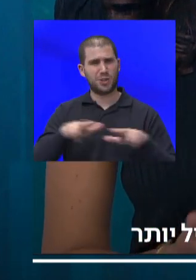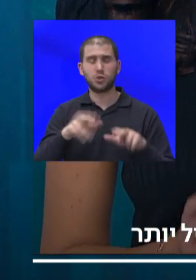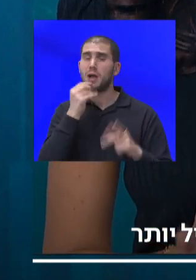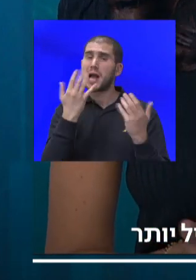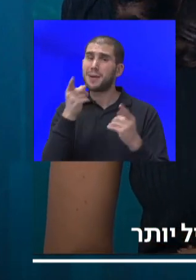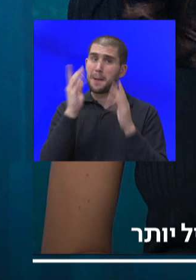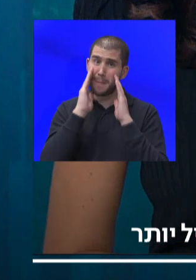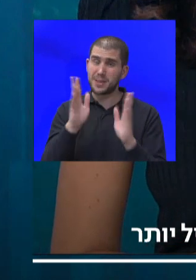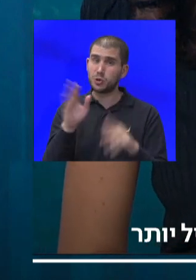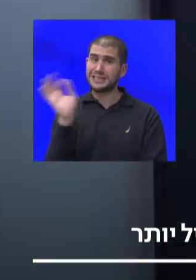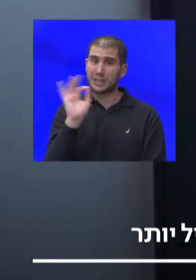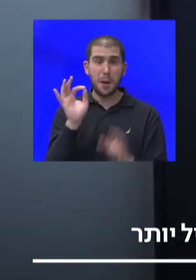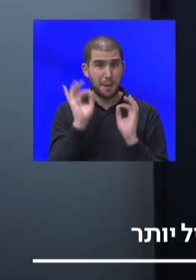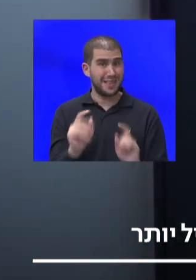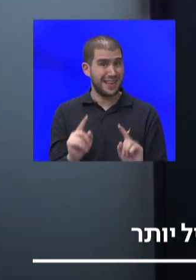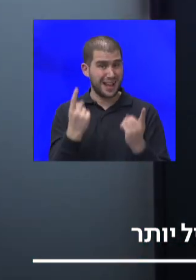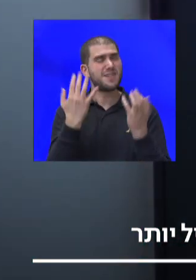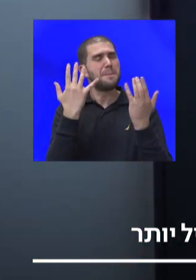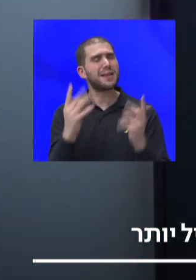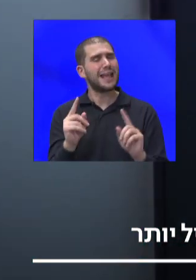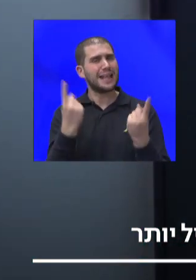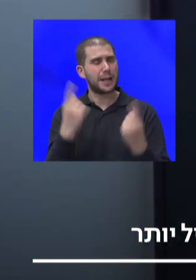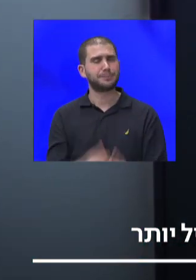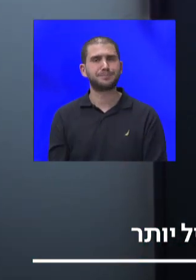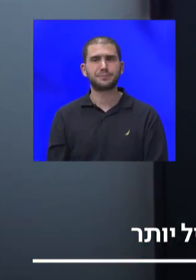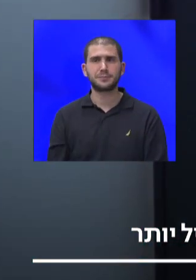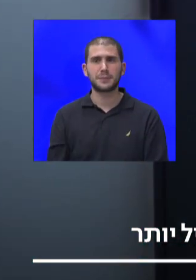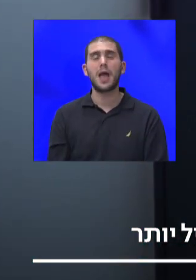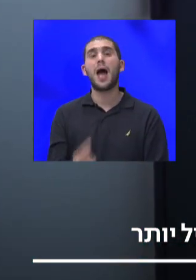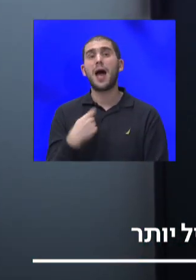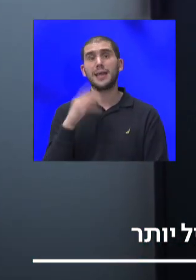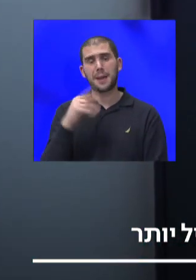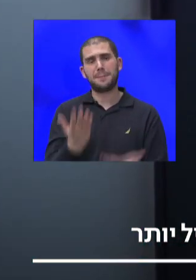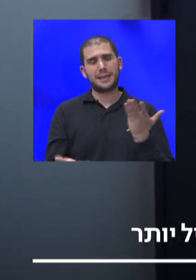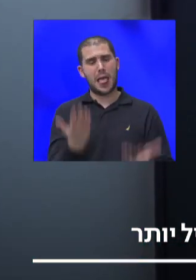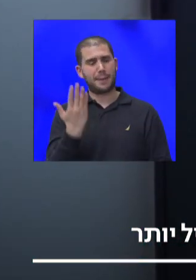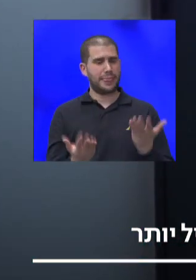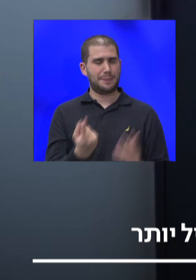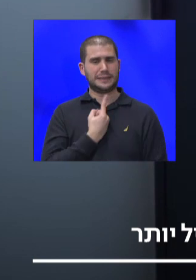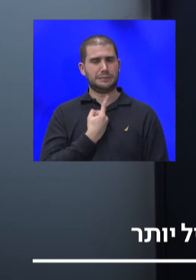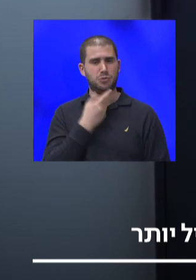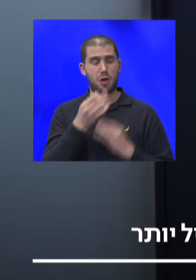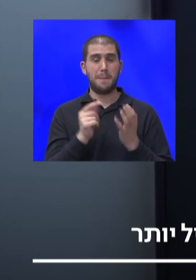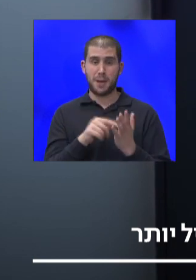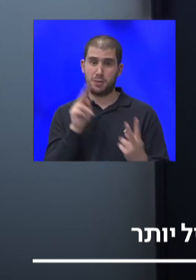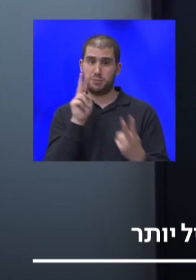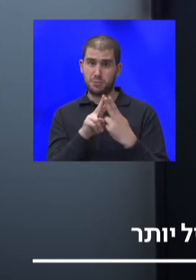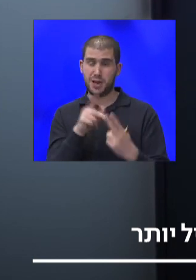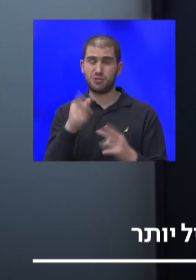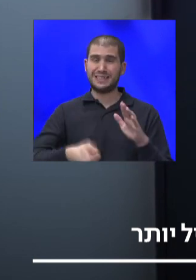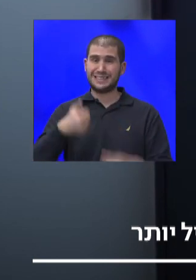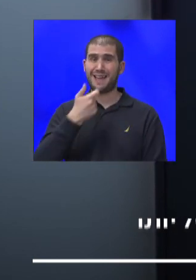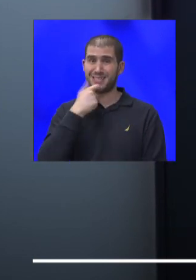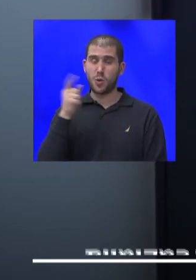באמת יקרה, ומתי זה יקרה? אני גם התלבטתי בשאלה הזאת, אבל מכיוון שפגשנו את השר דרי, והוא התיל את כל כובד